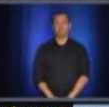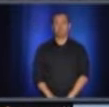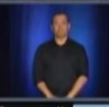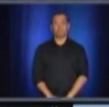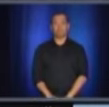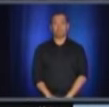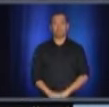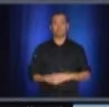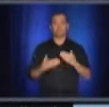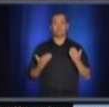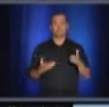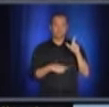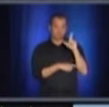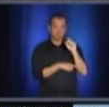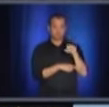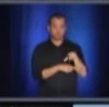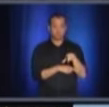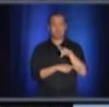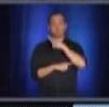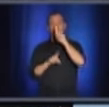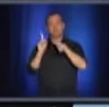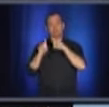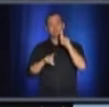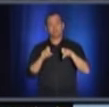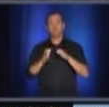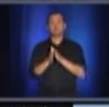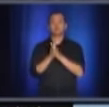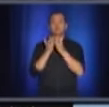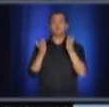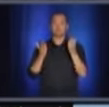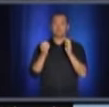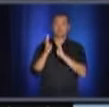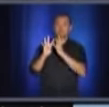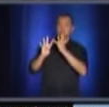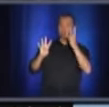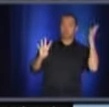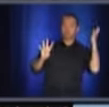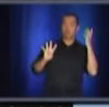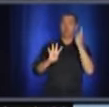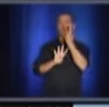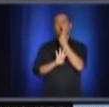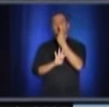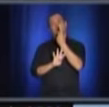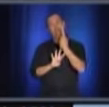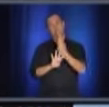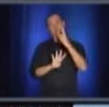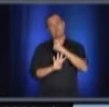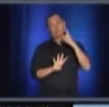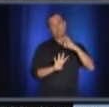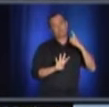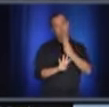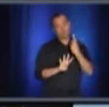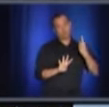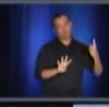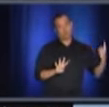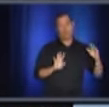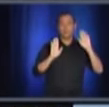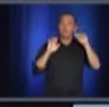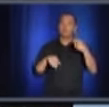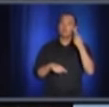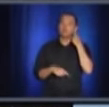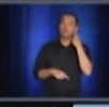Donc, comme nous avons plusieurs médias dans la salle aujourd'hui, on va privilégier une question par personne. Et après, on verra si le temps